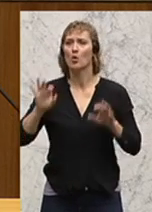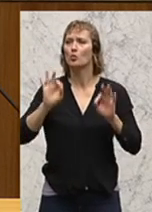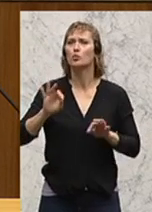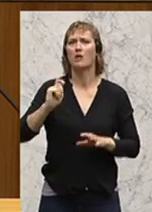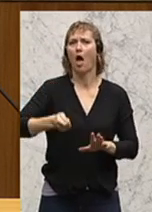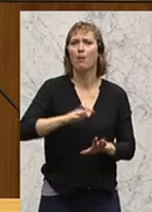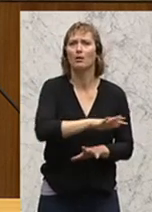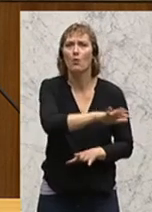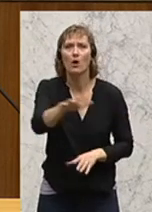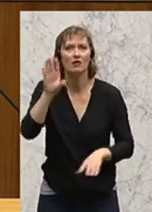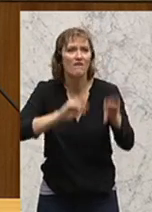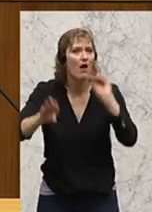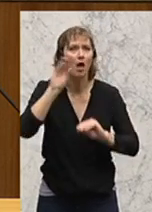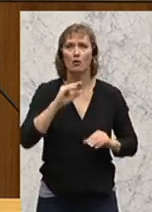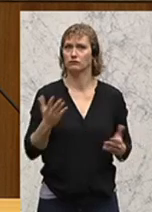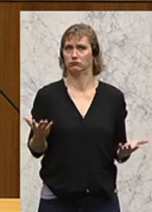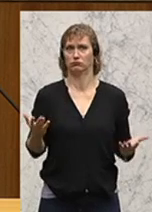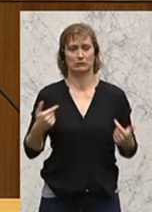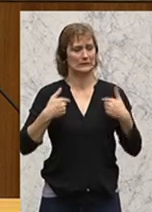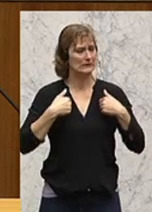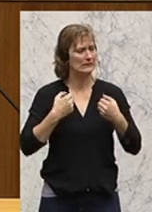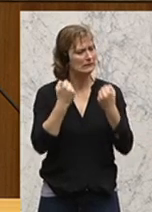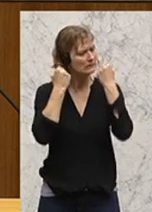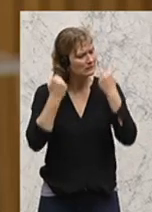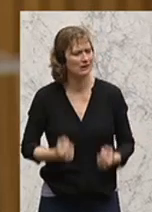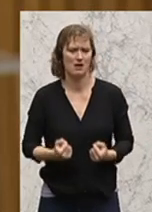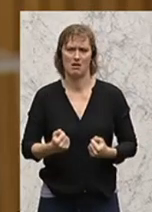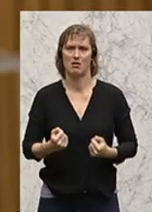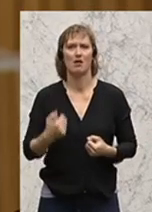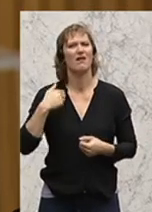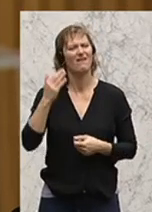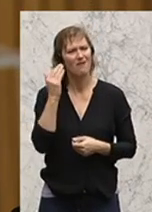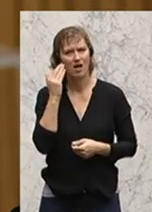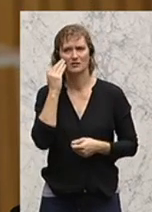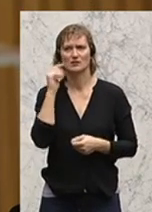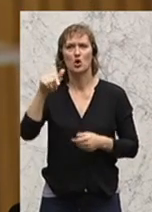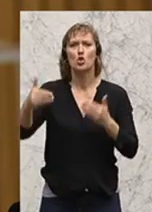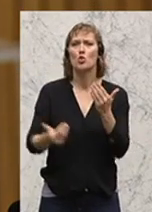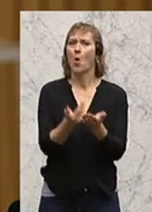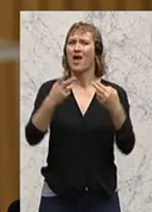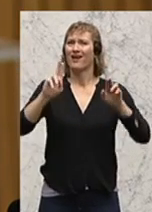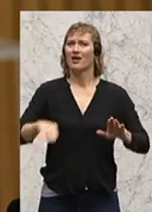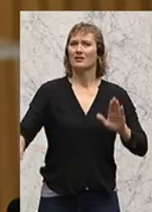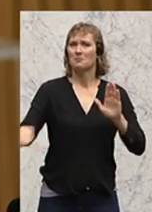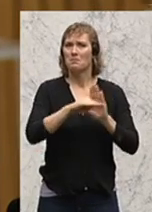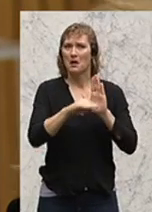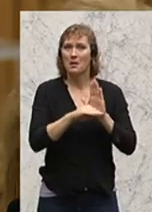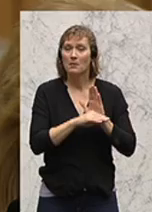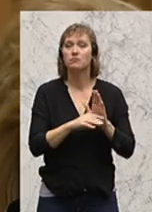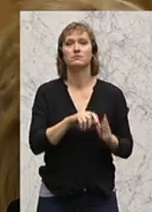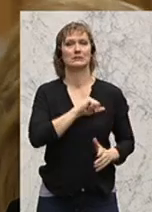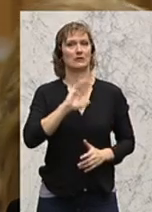erfahrene Abgeordnete. Also, ich bin zutiefst überzeugt, dass wir mit diesen neuen Rechten in eine